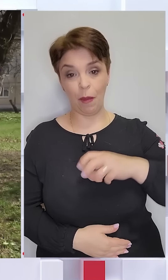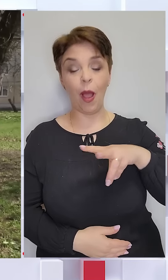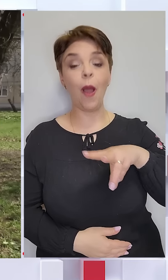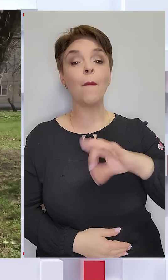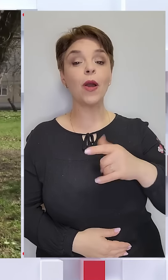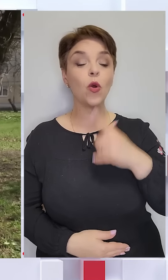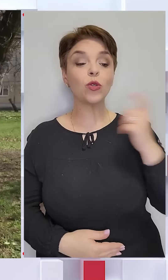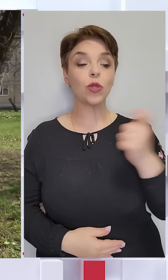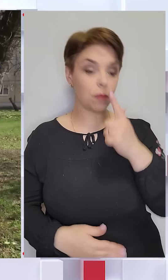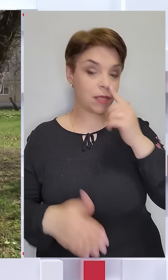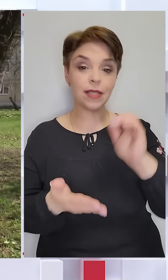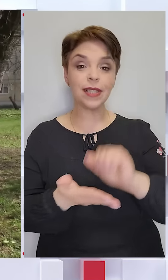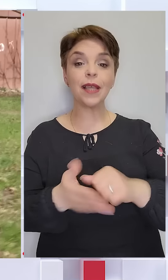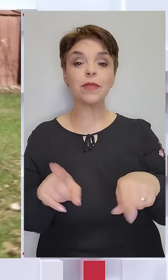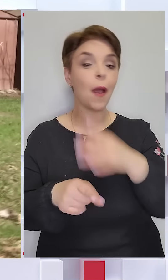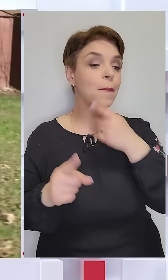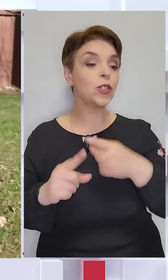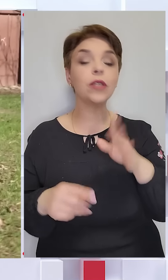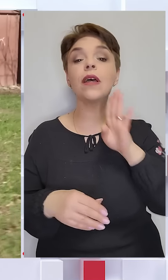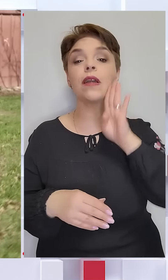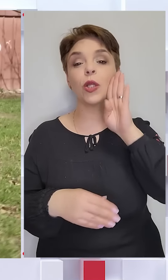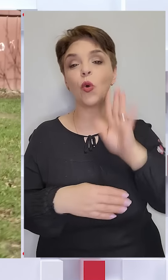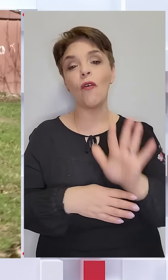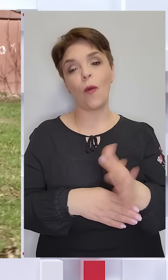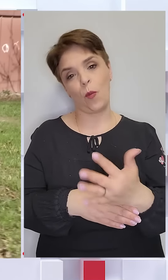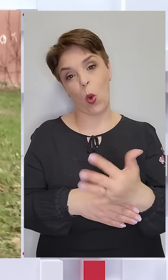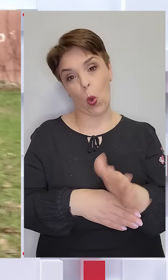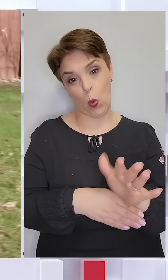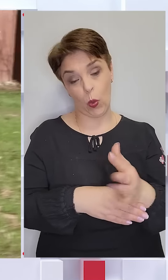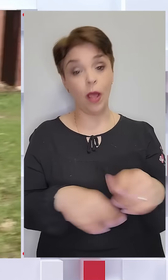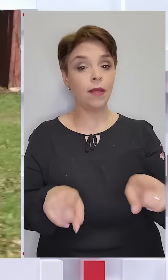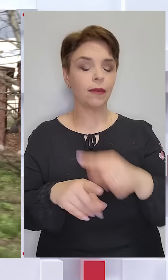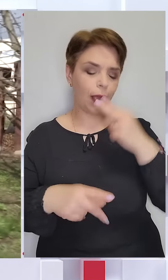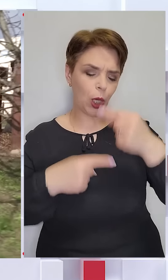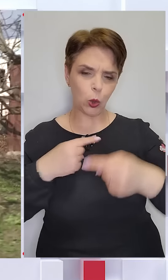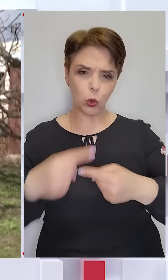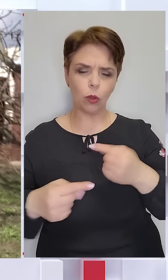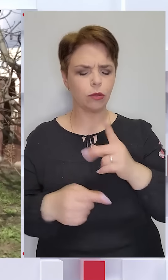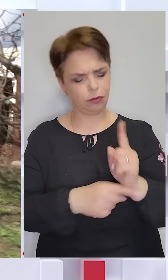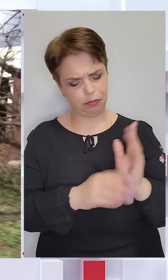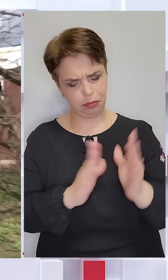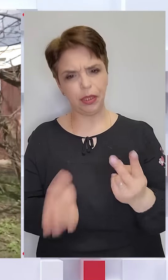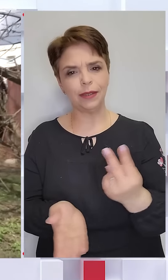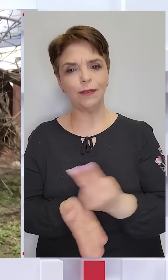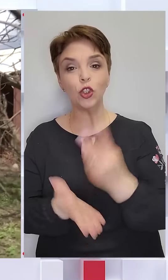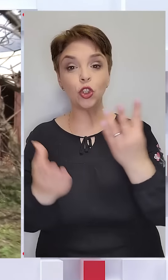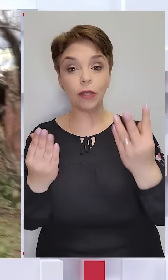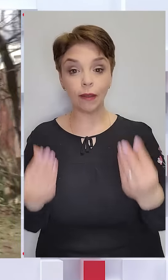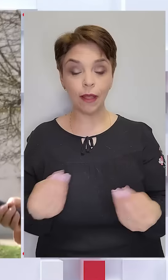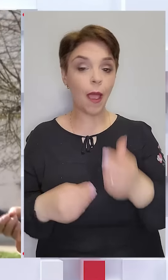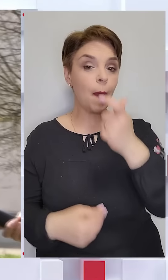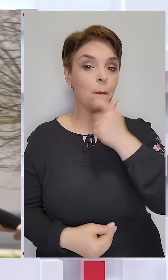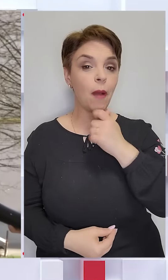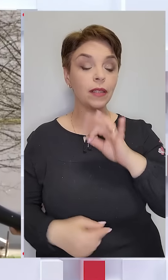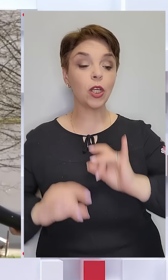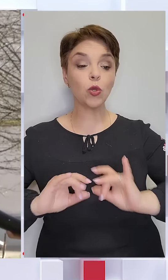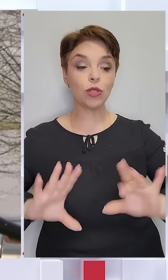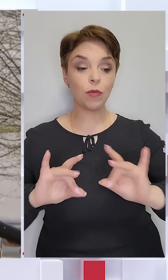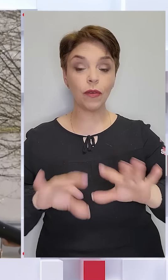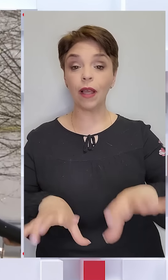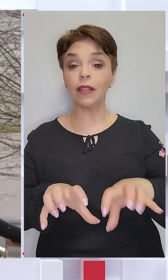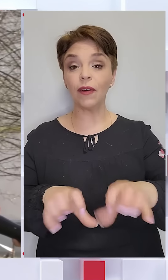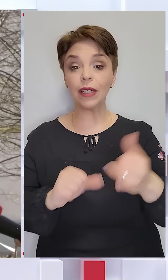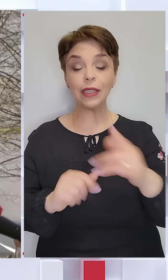господарем ми застаємо саме під час ранкового вигулу. Такий ритуал у них стабільно двічі на день. Пан Андрій розповідає,